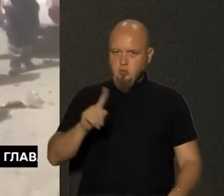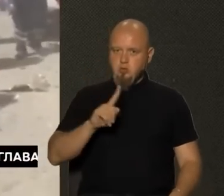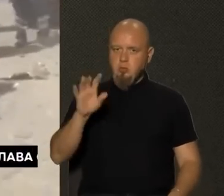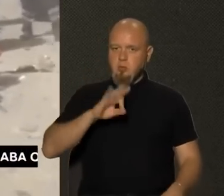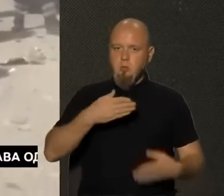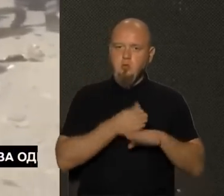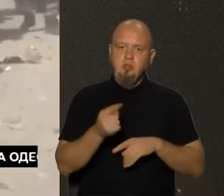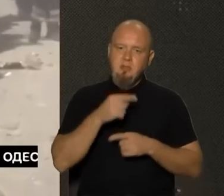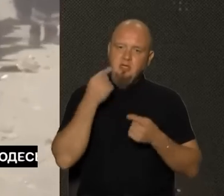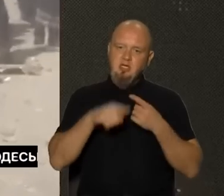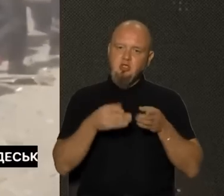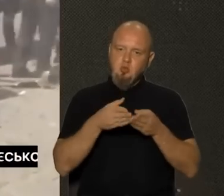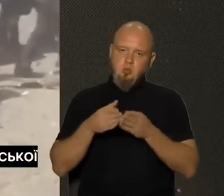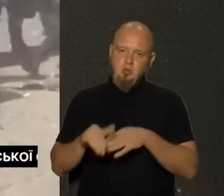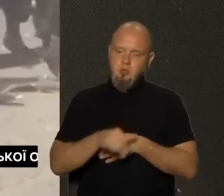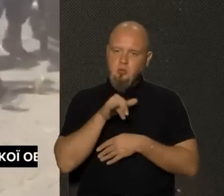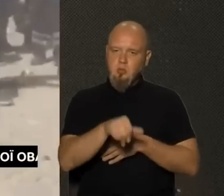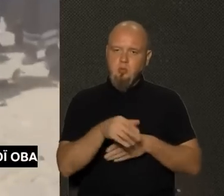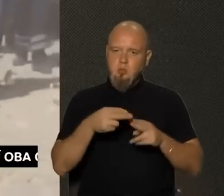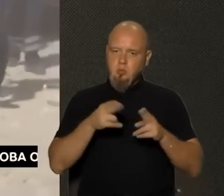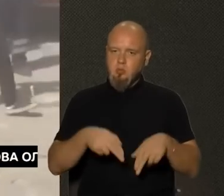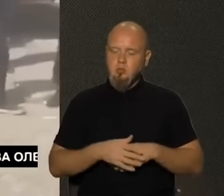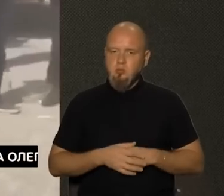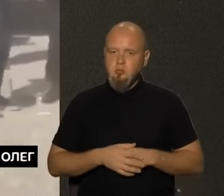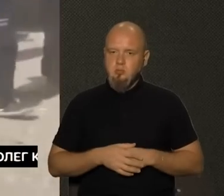про пошкодження інших суден у порту?